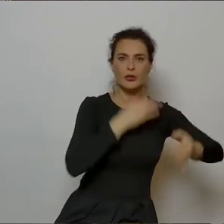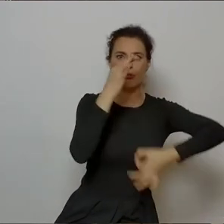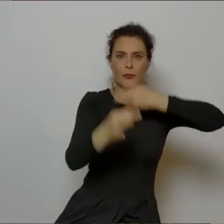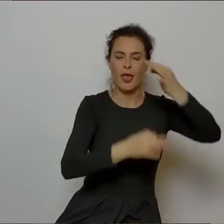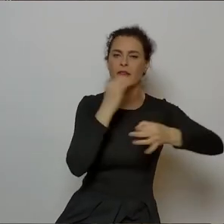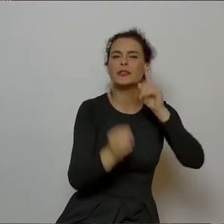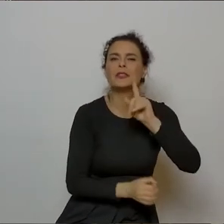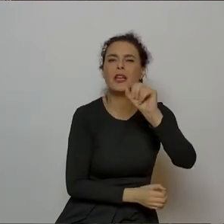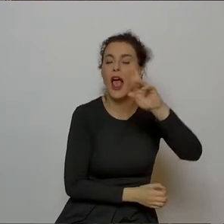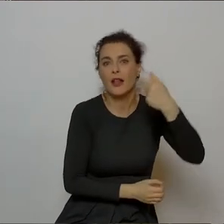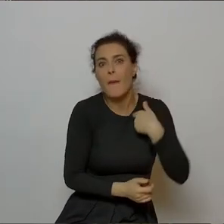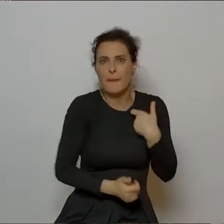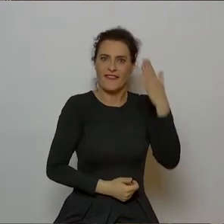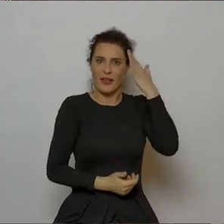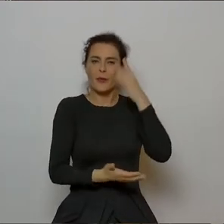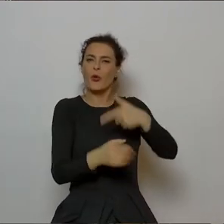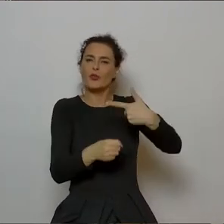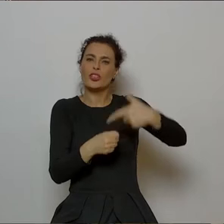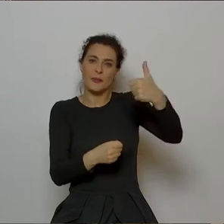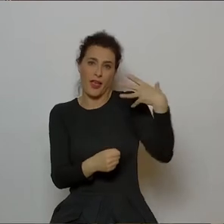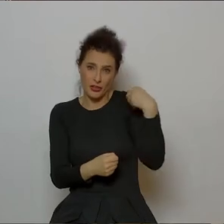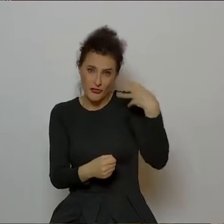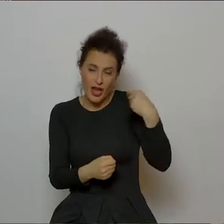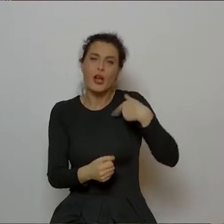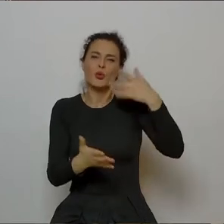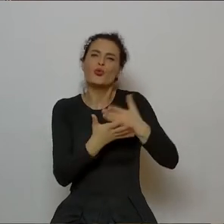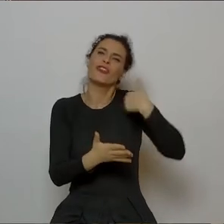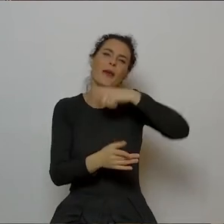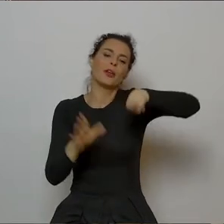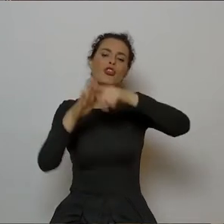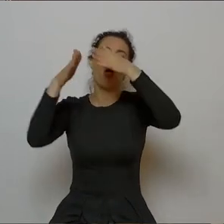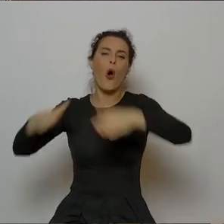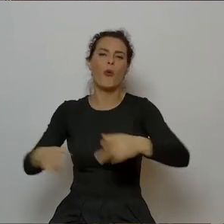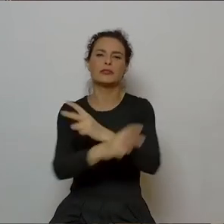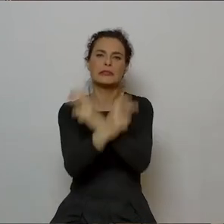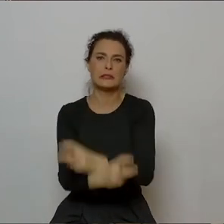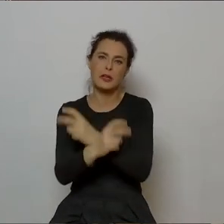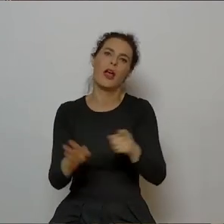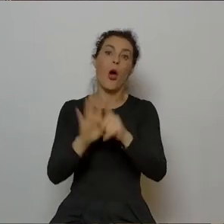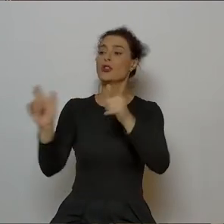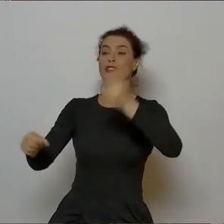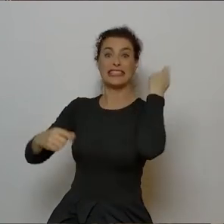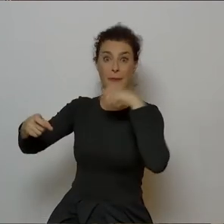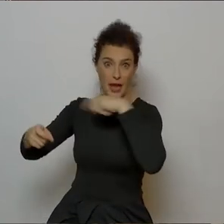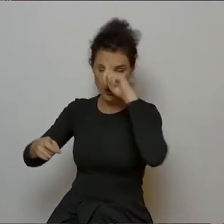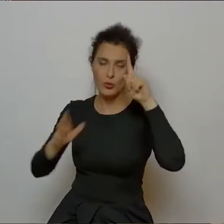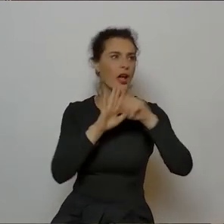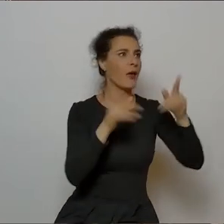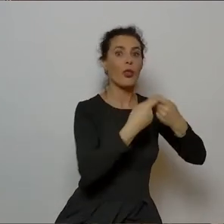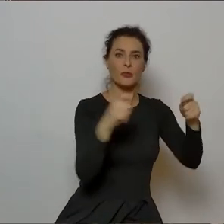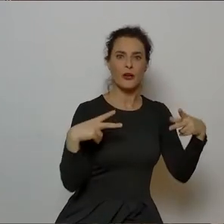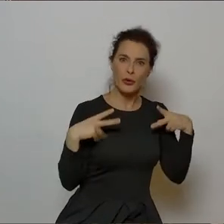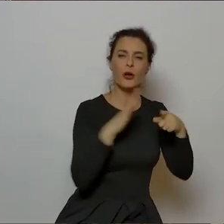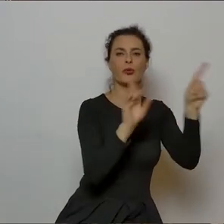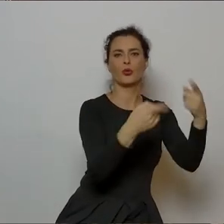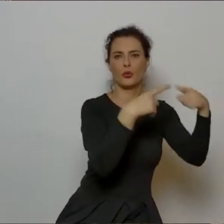znamy, prawda? Niemcy w XX wieku też potrafili w obozie koncentracyjnym w filach wolnych sobie słuchać kwartetu smyczkowego, czy grać, czy słuchać z